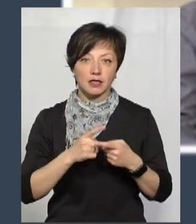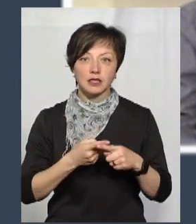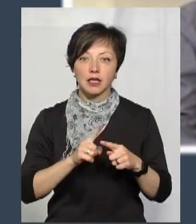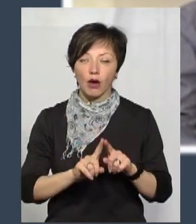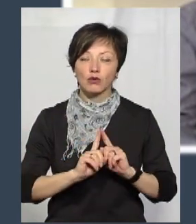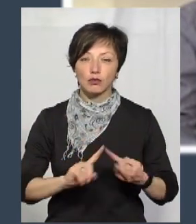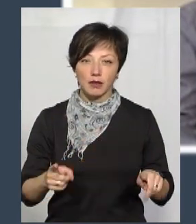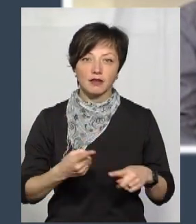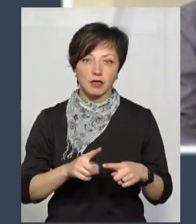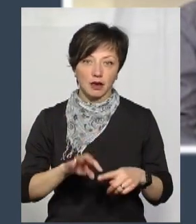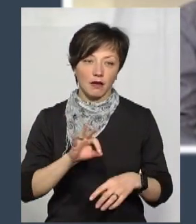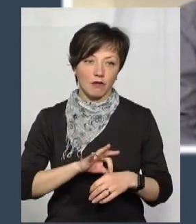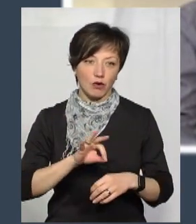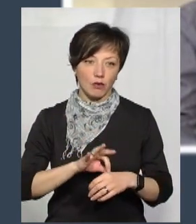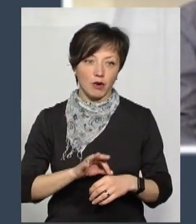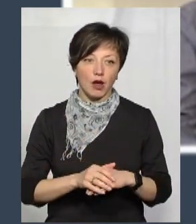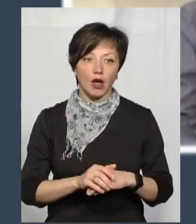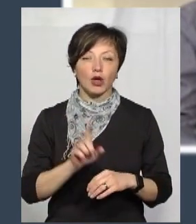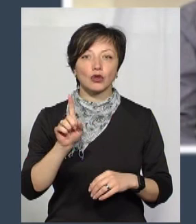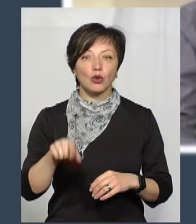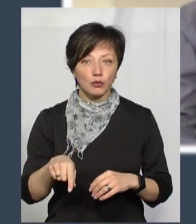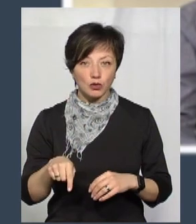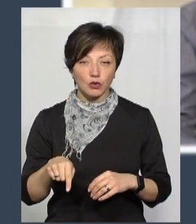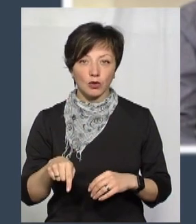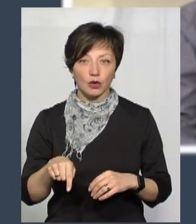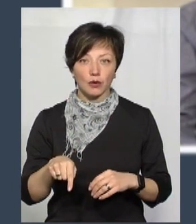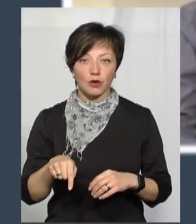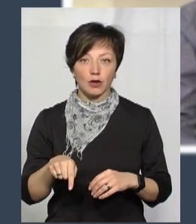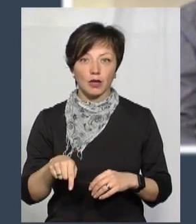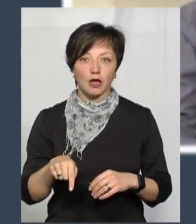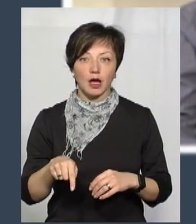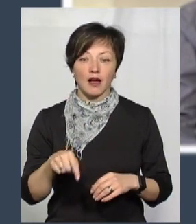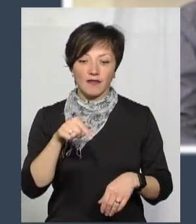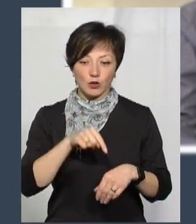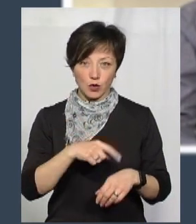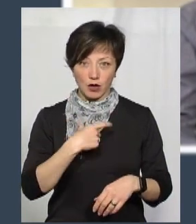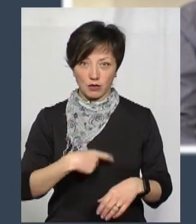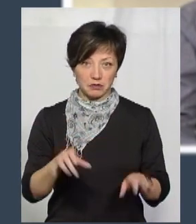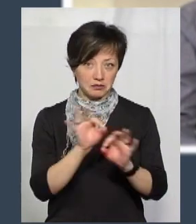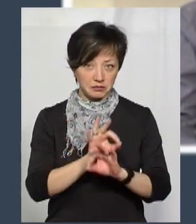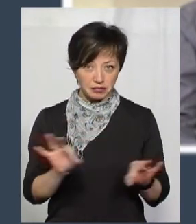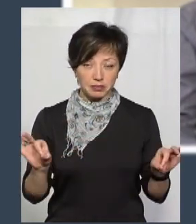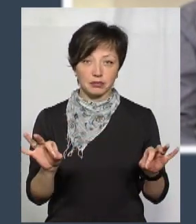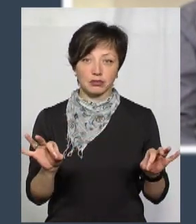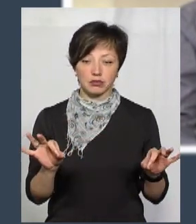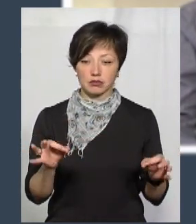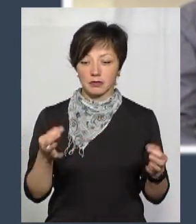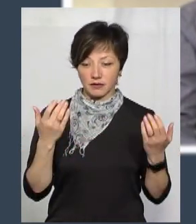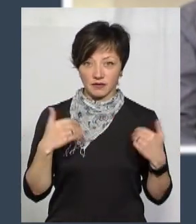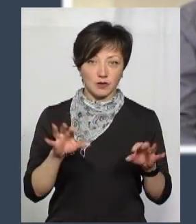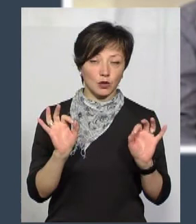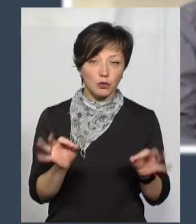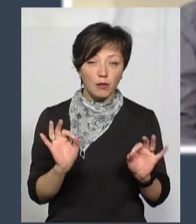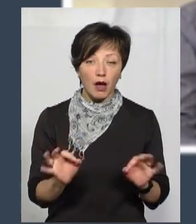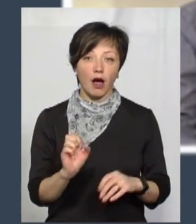особливість цієї хвороби. Тобто суб'єктивні відчуття прекрасне, об'єктивно все